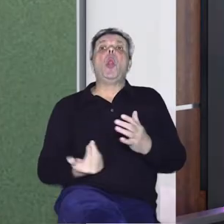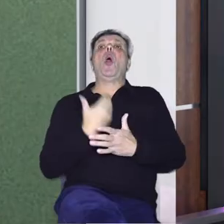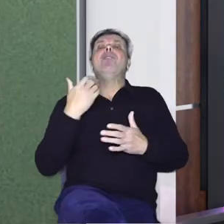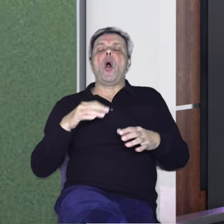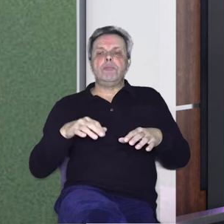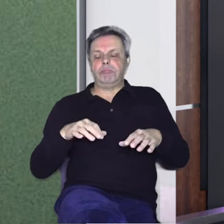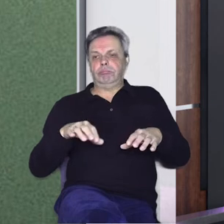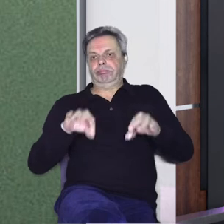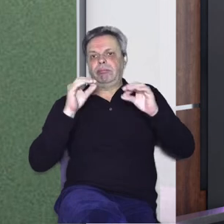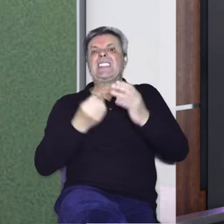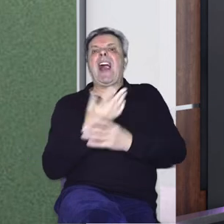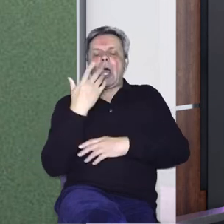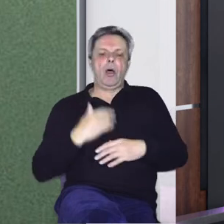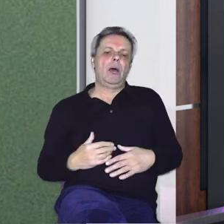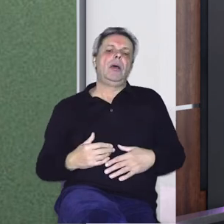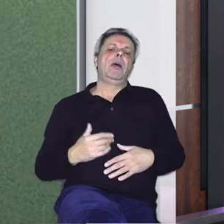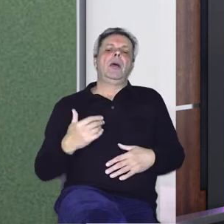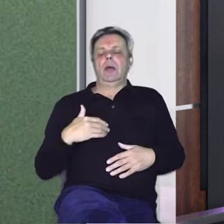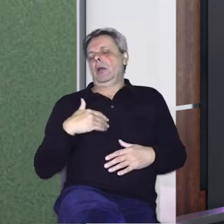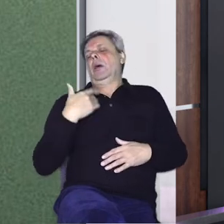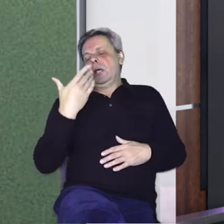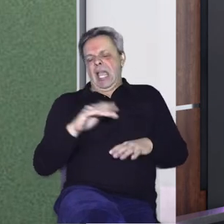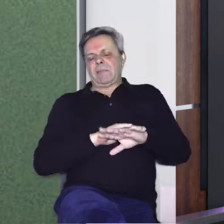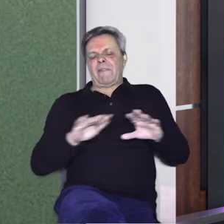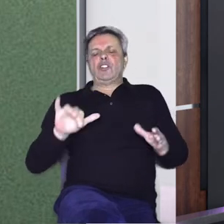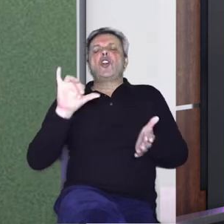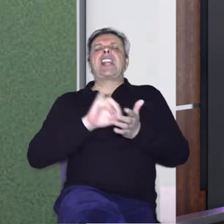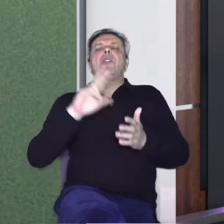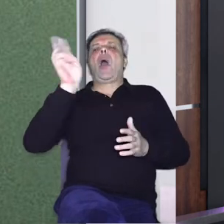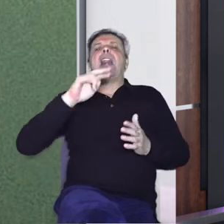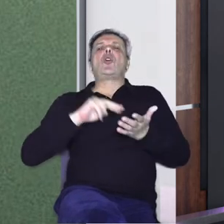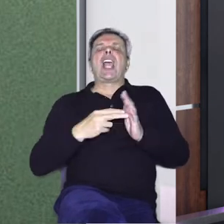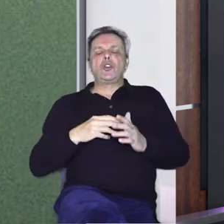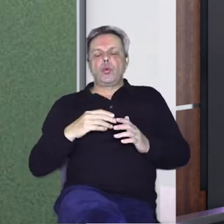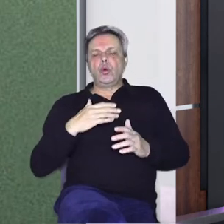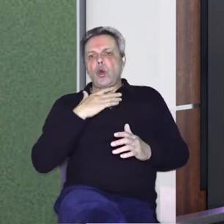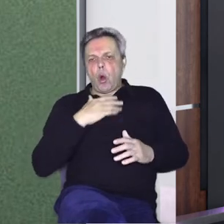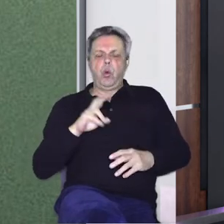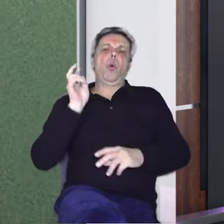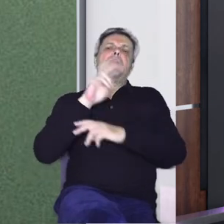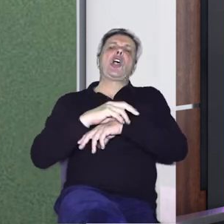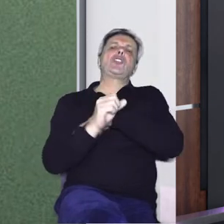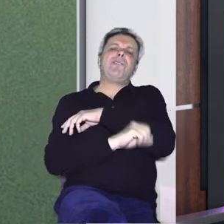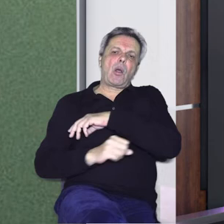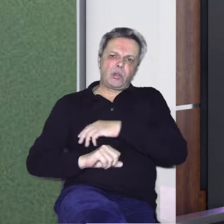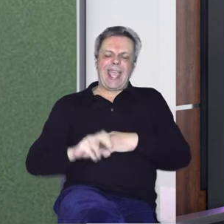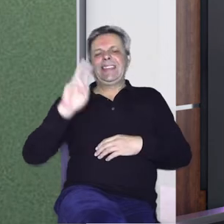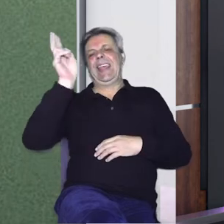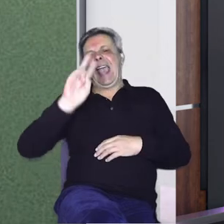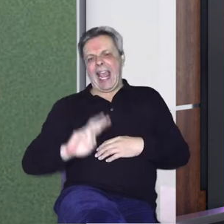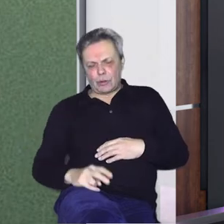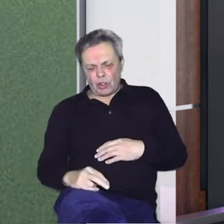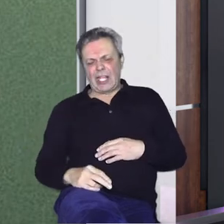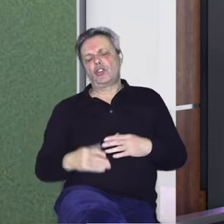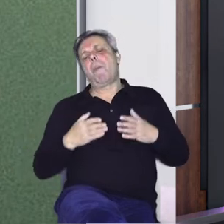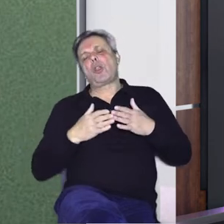u biti nakon srednje škole, nakon što sam završio srednju elektrotehničku školu, sam upisao fakultet elektrotehnike strojarstva i brodogradnje